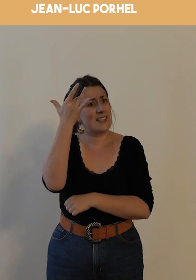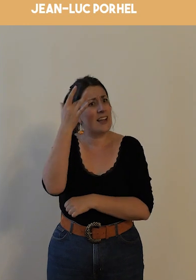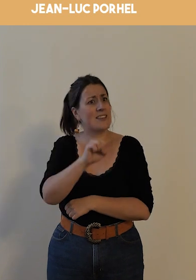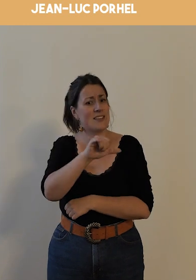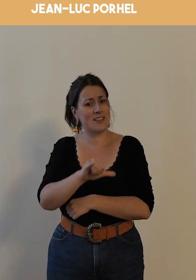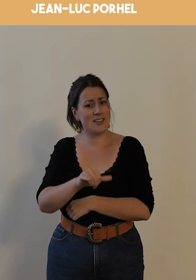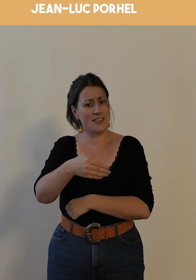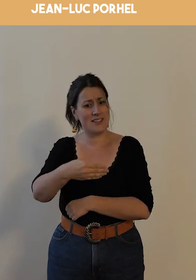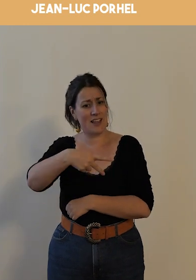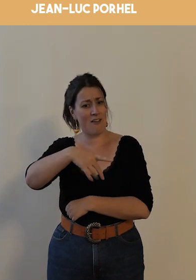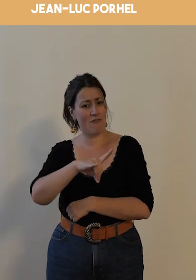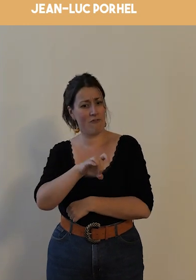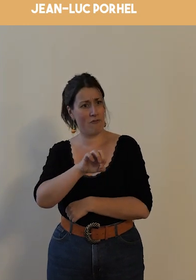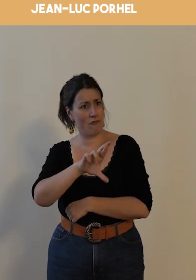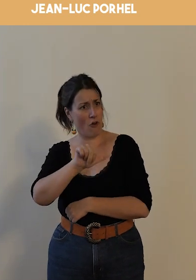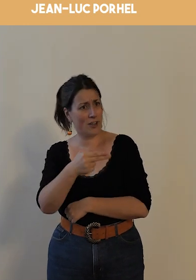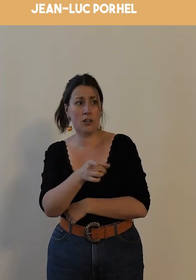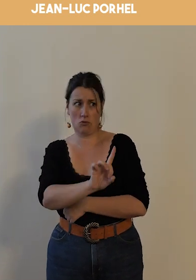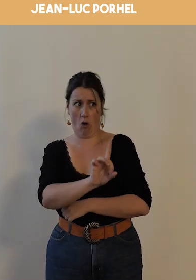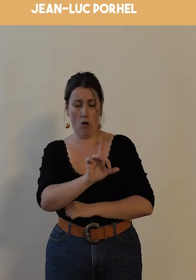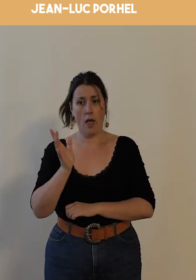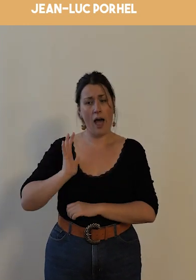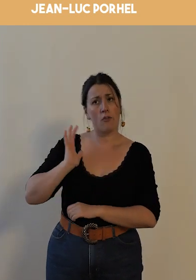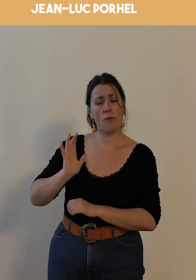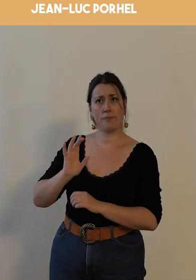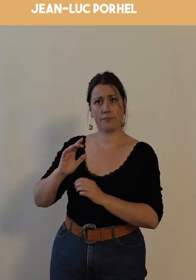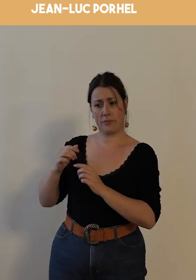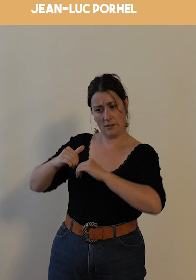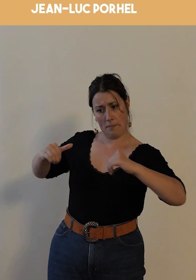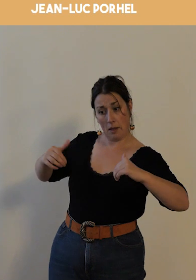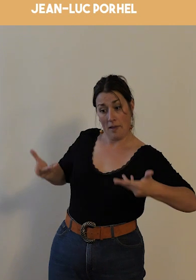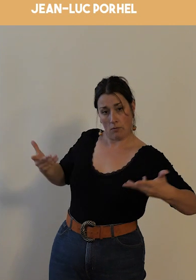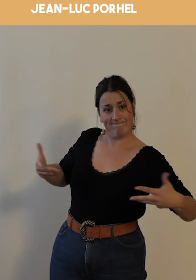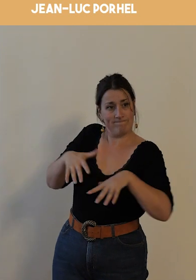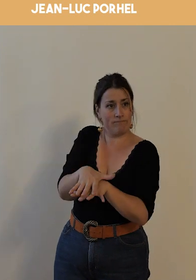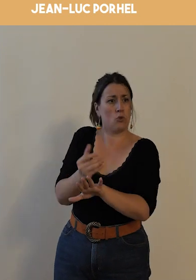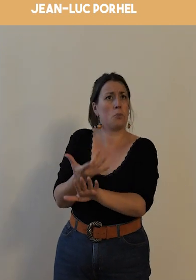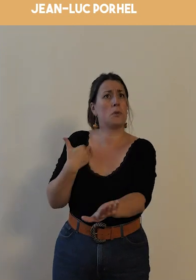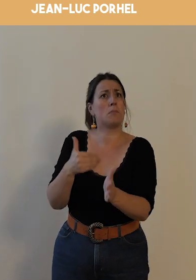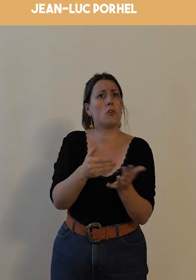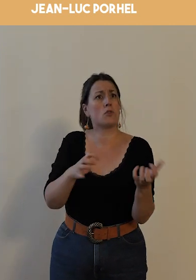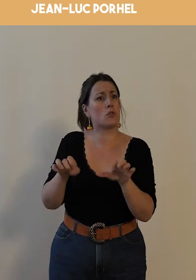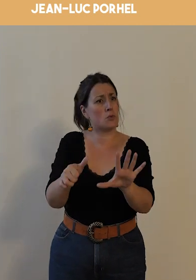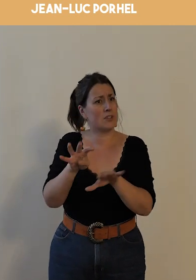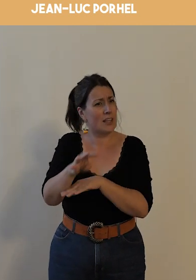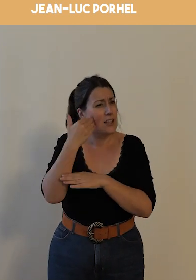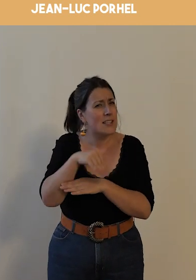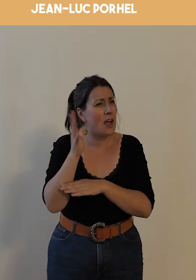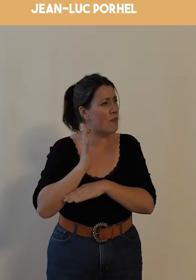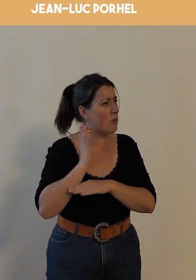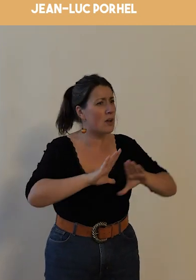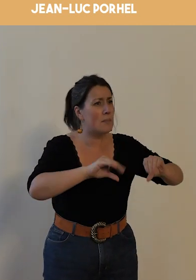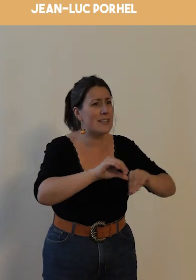Nord c'est Saint-Symphonien avec depuis la fusion en 1964 Tour Nord c'est place Anatole France